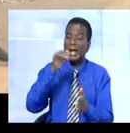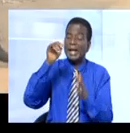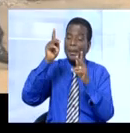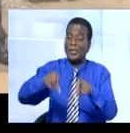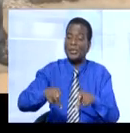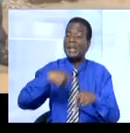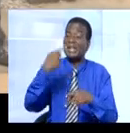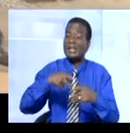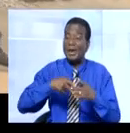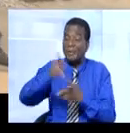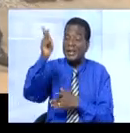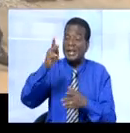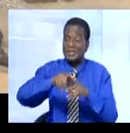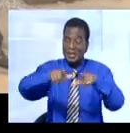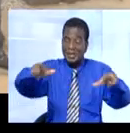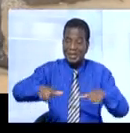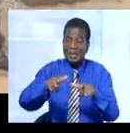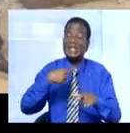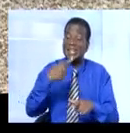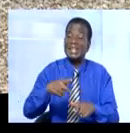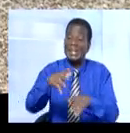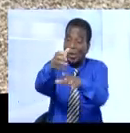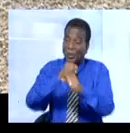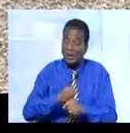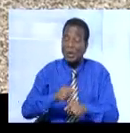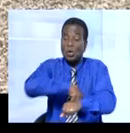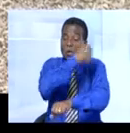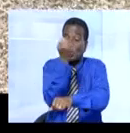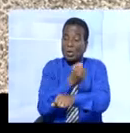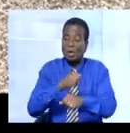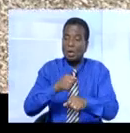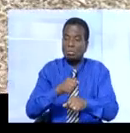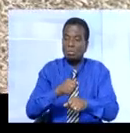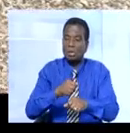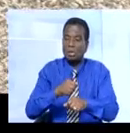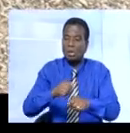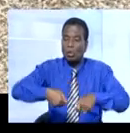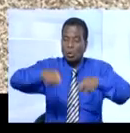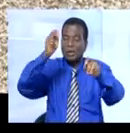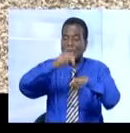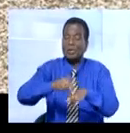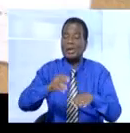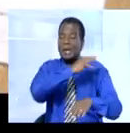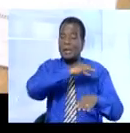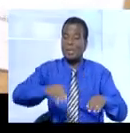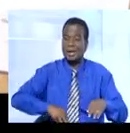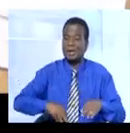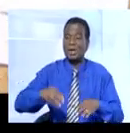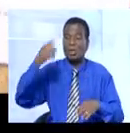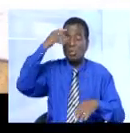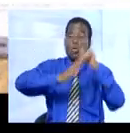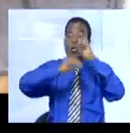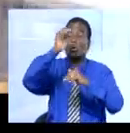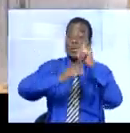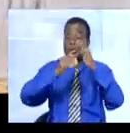opérateur économique. Il dit avoir reçu l'autorisation de la mairie de Cocody et celle du ministère de la construction et de l'urbanisme